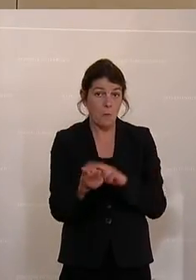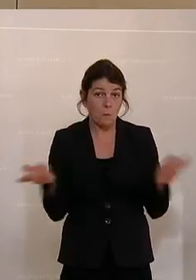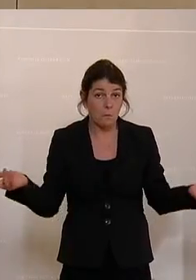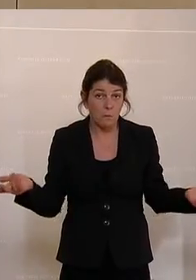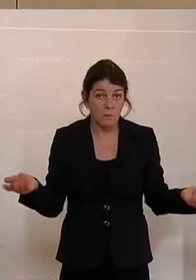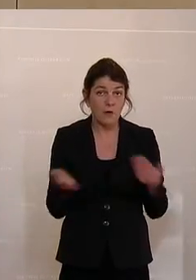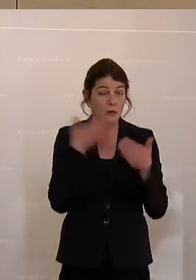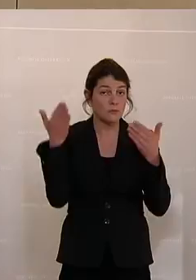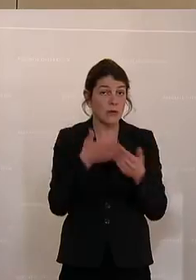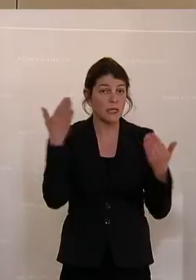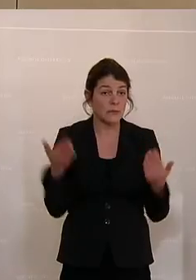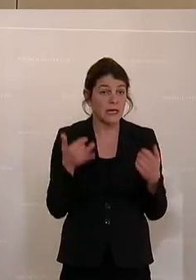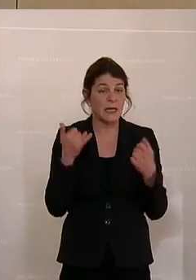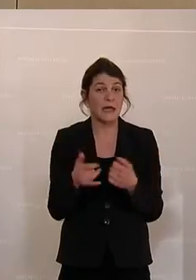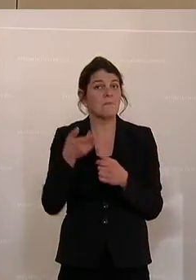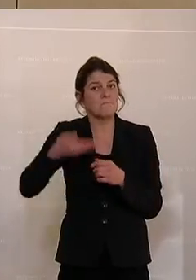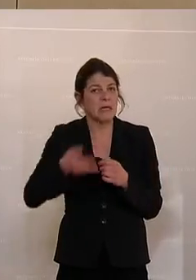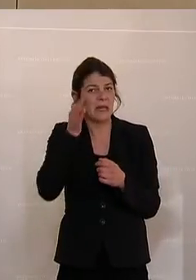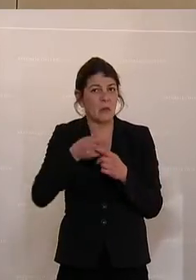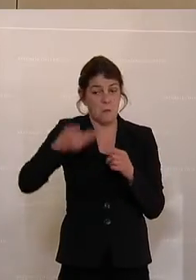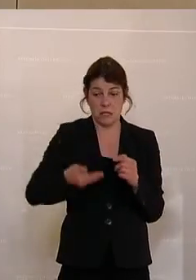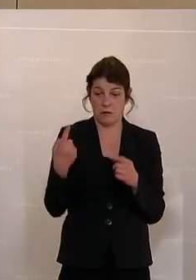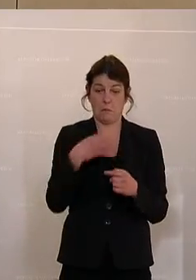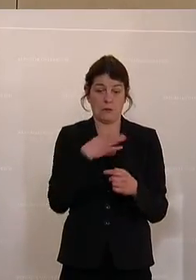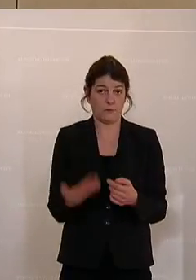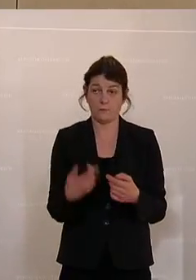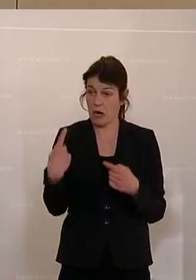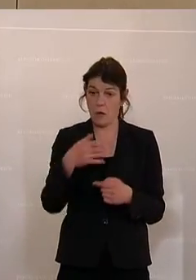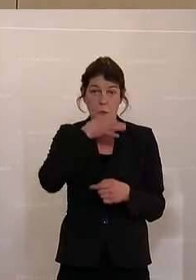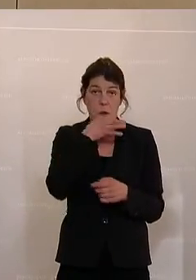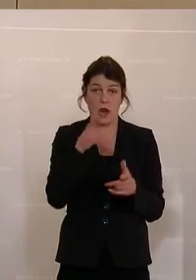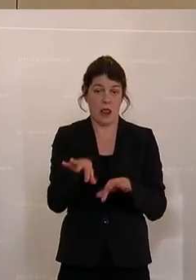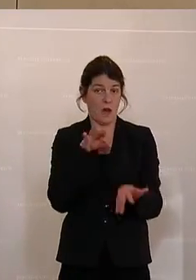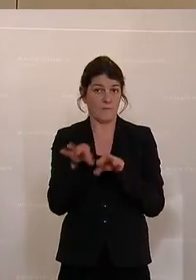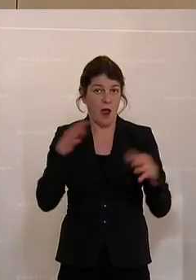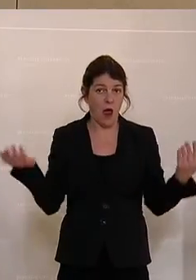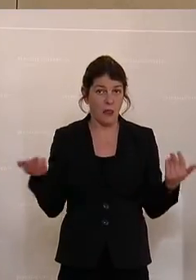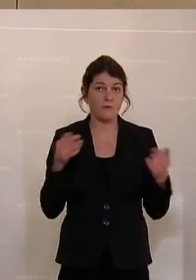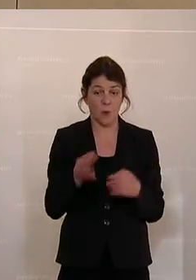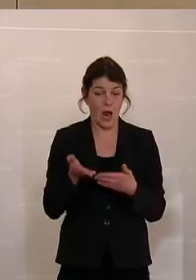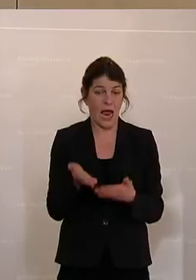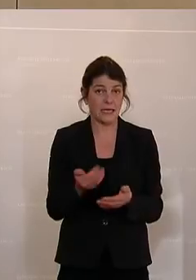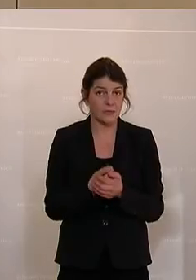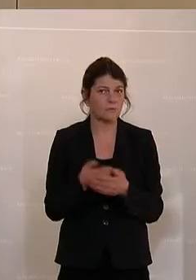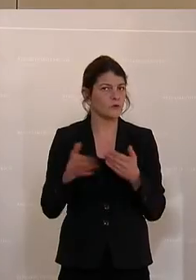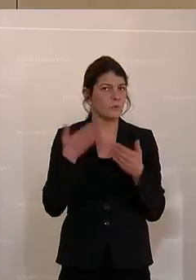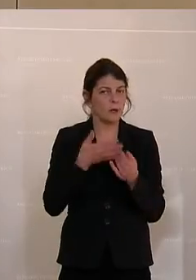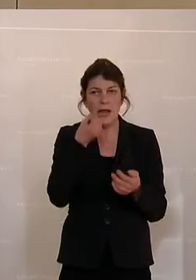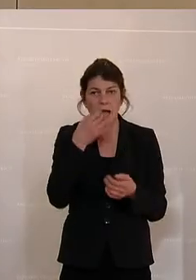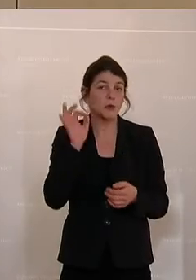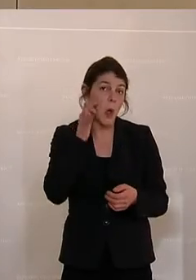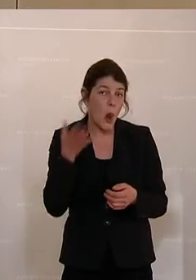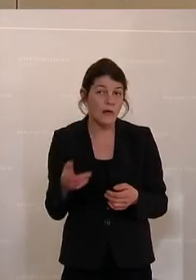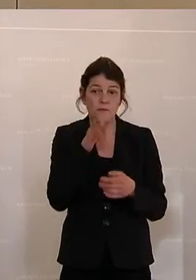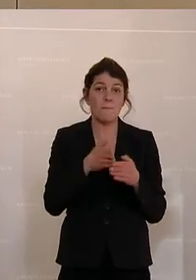Wie es zum Beispiel die Mieter und Mieterinnen betrifft. Die haben nämlich gar keine Wahl. Die werden jetzt fürs Heizen, beispielsweise Gas oder Öl,